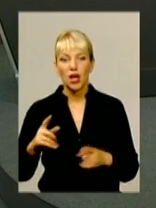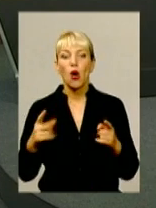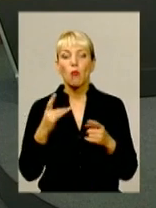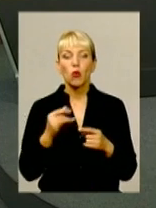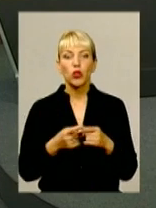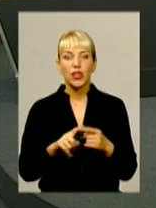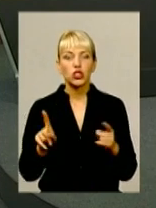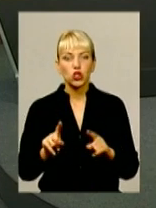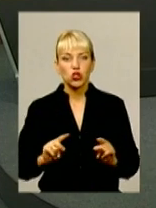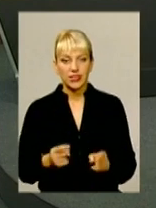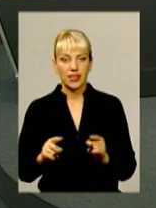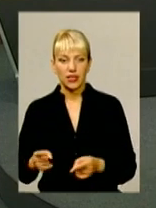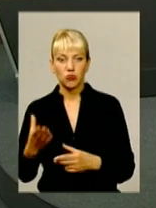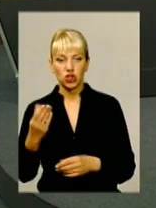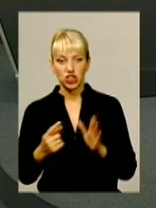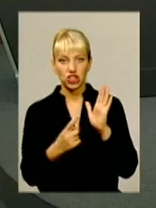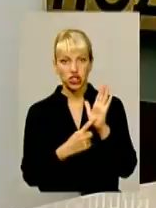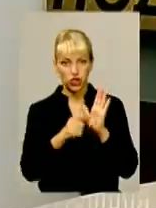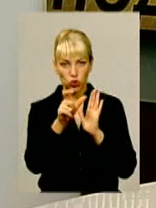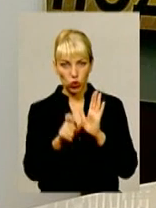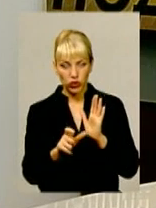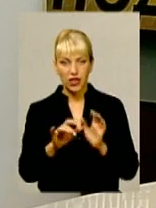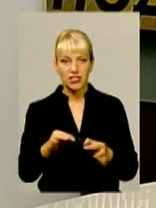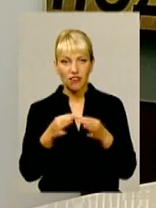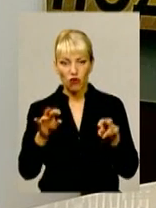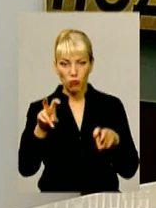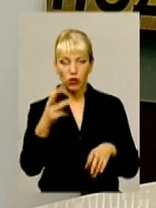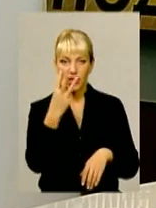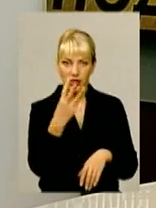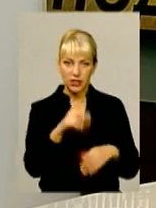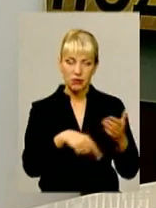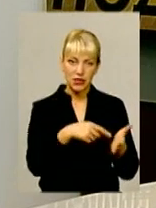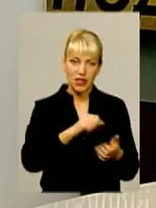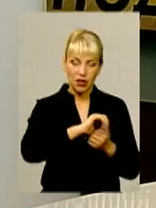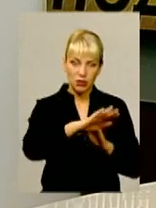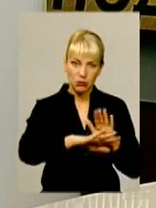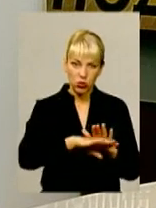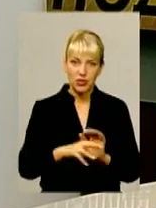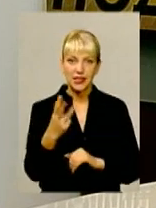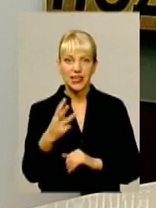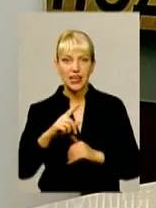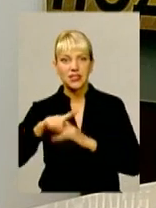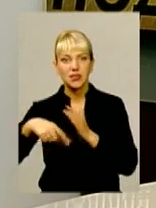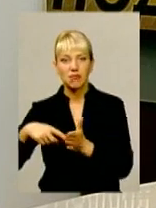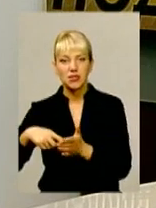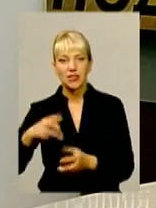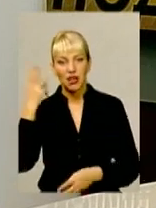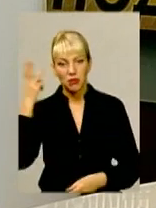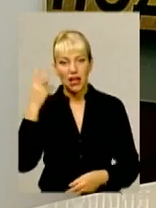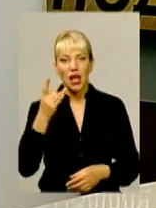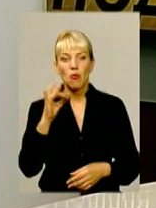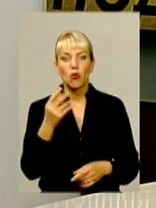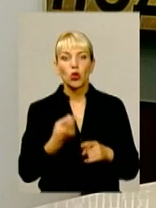затримано ще шістьох Свободівців, трьох із Кам'яця-Подільського і трьох із Хмельницького, і те, як вони були